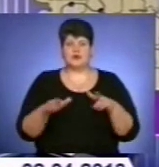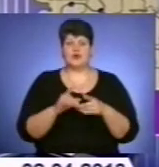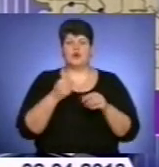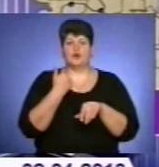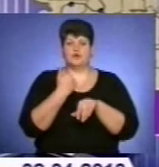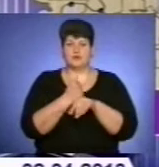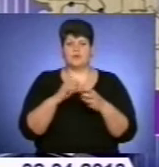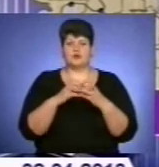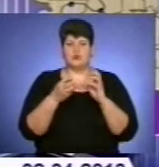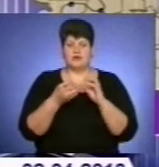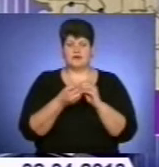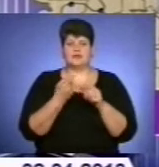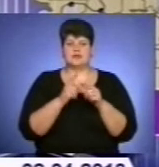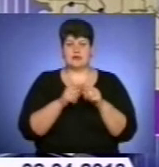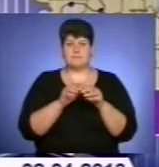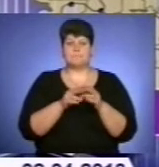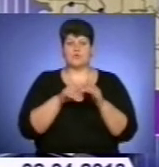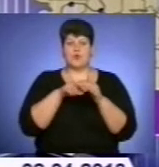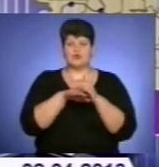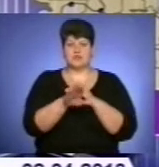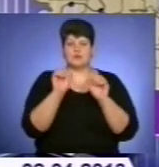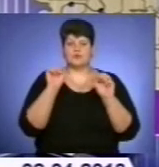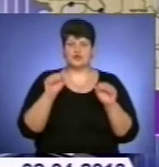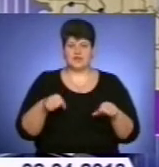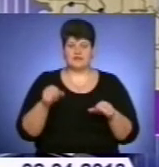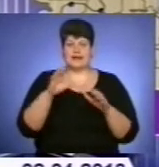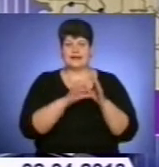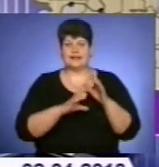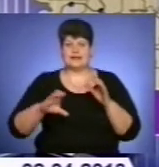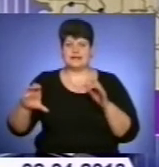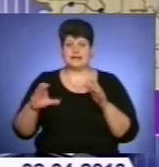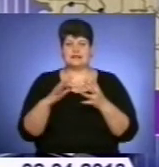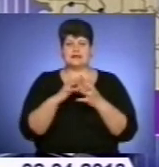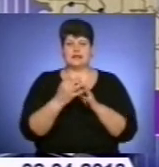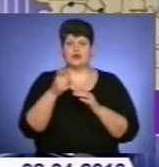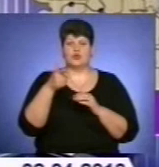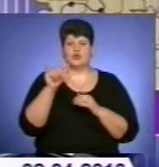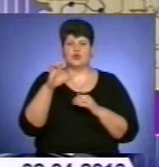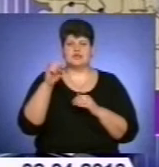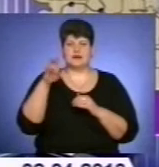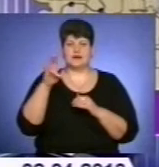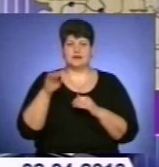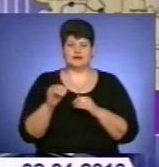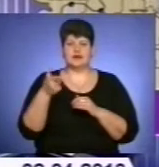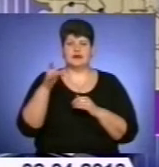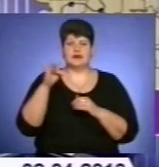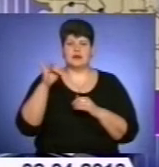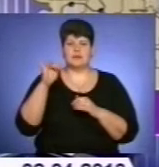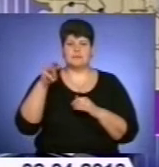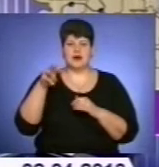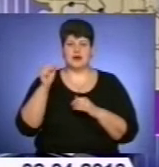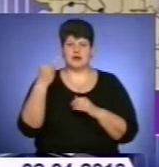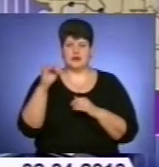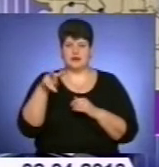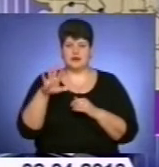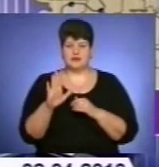становлять пропускні можливості каналізаційних та злівних мерез селищ Вусятин та Гремалів та міст Копиченці та Хоростків. Щодо